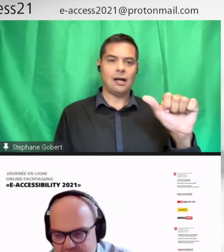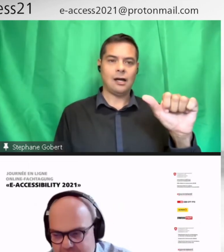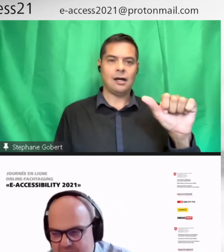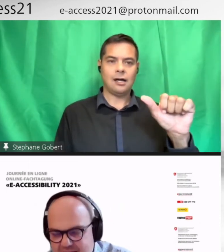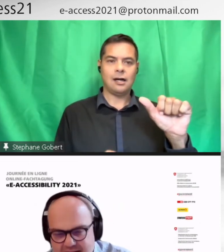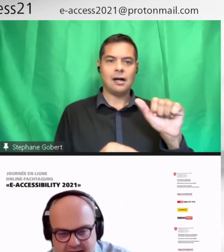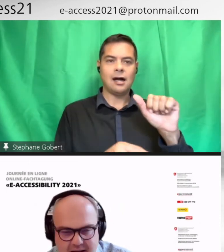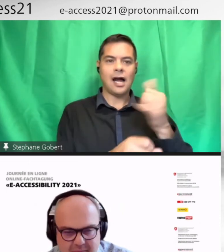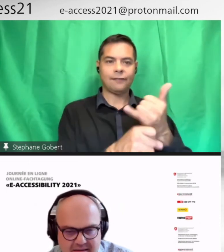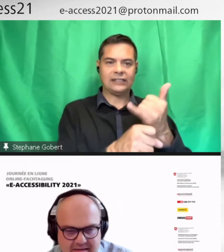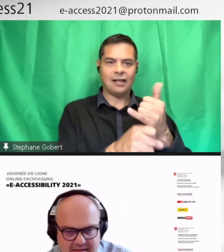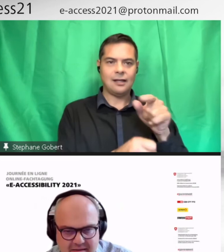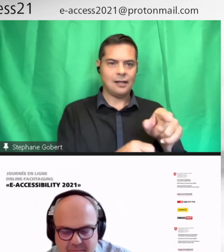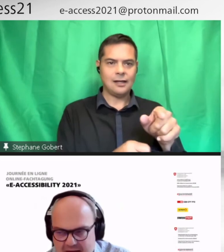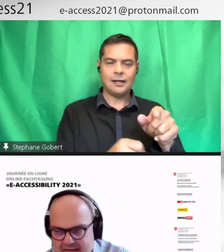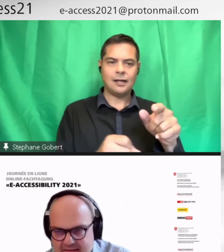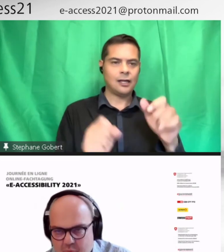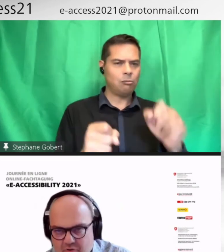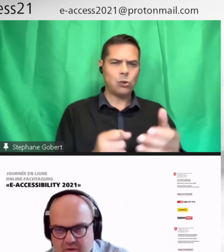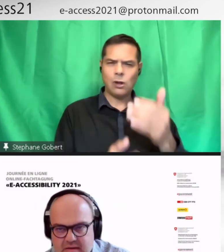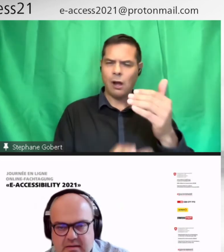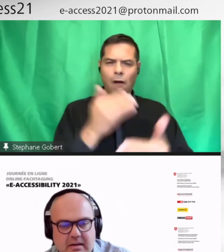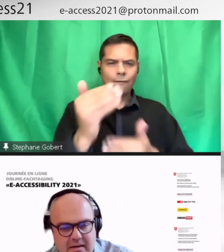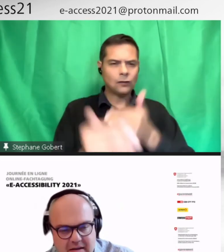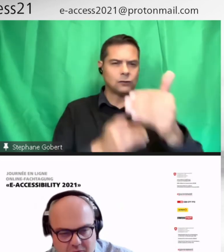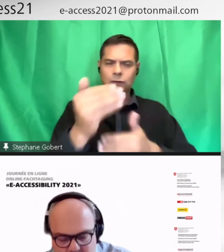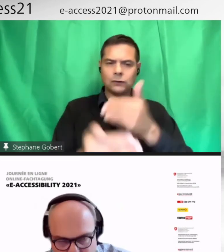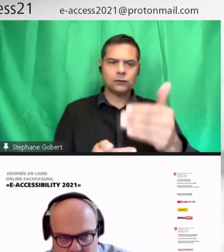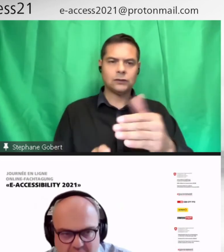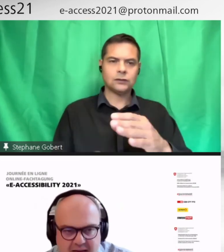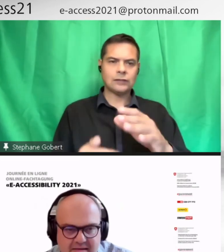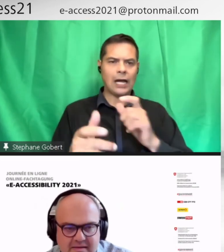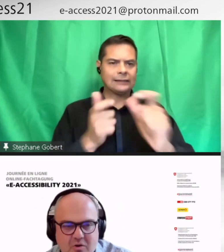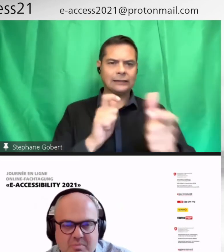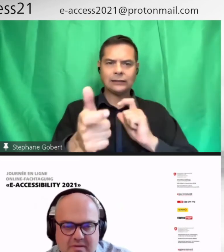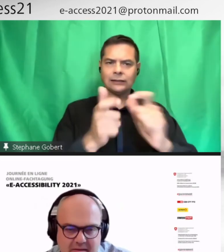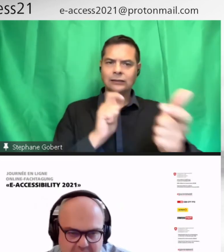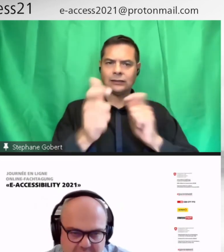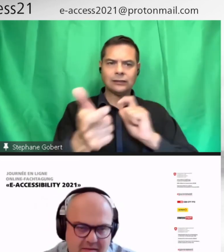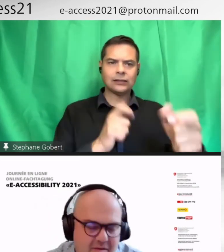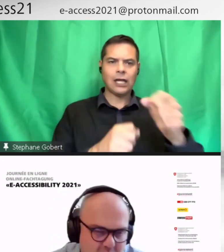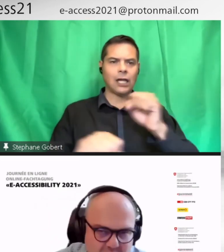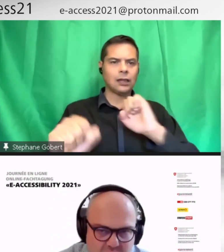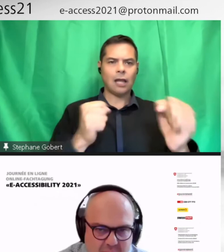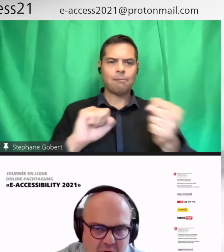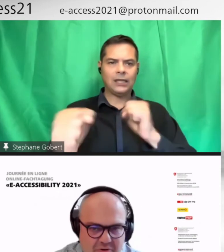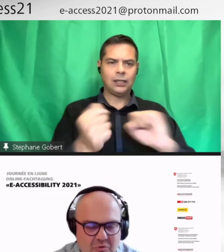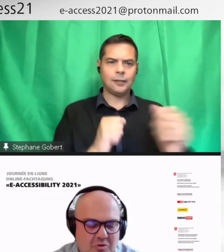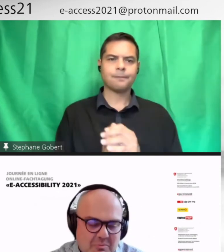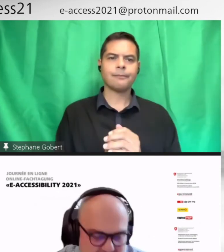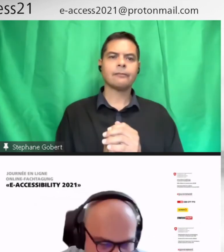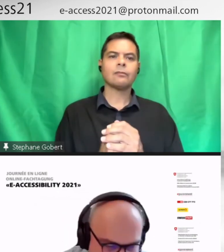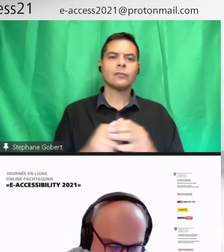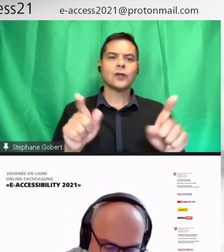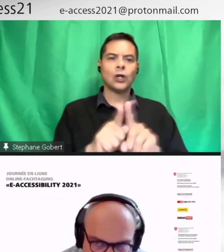dynamique qui se produit. Il y a toujours la question, c'est le point le plus important ou le plus